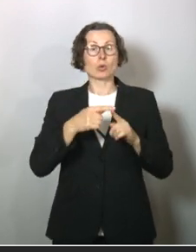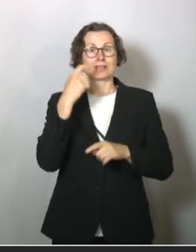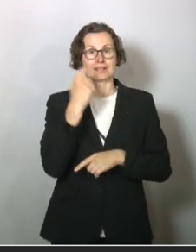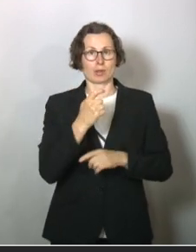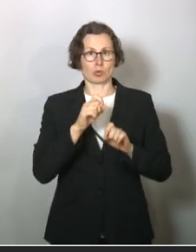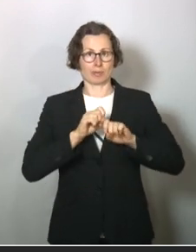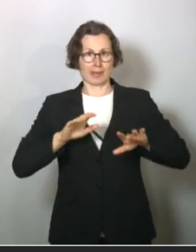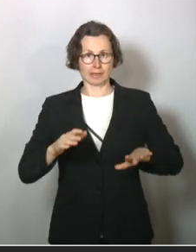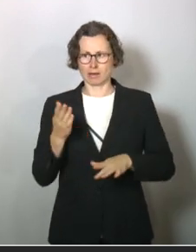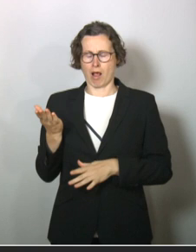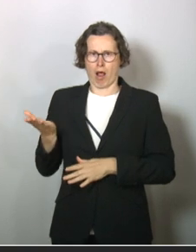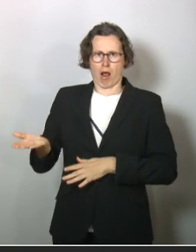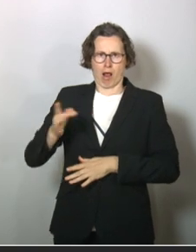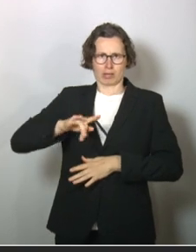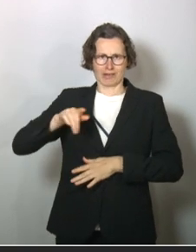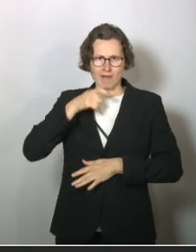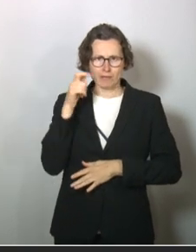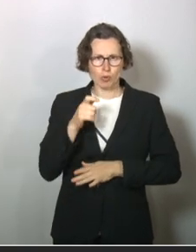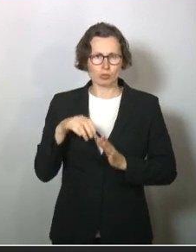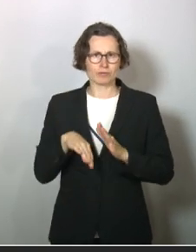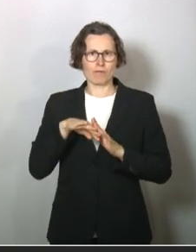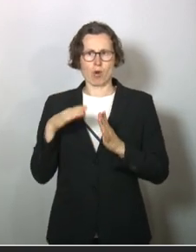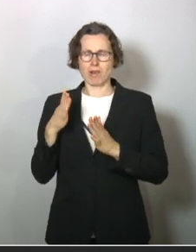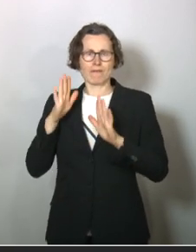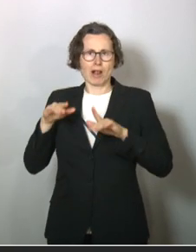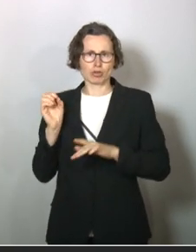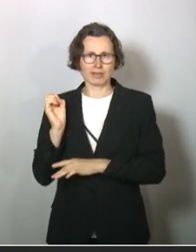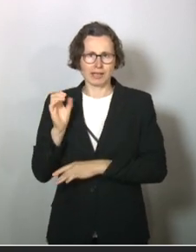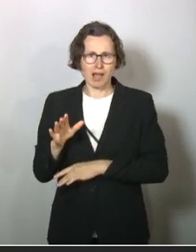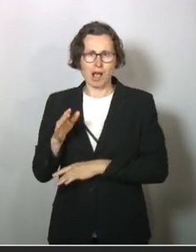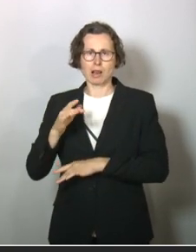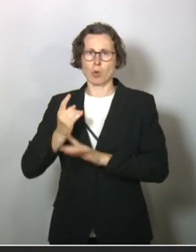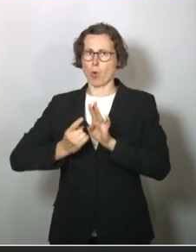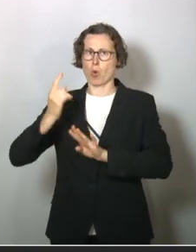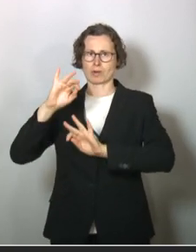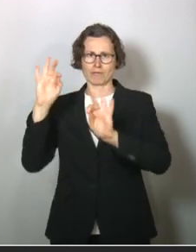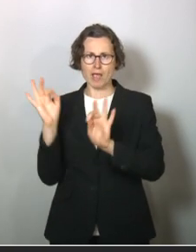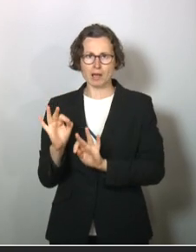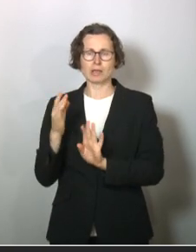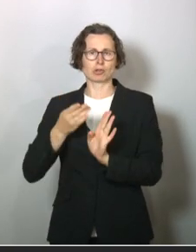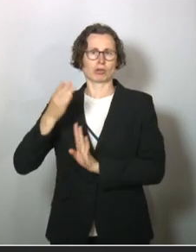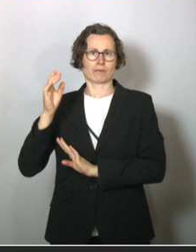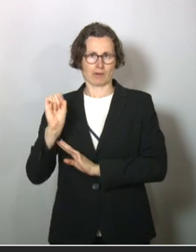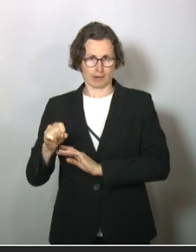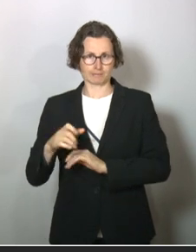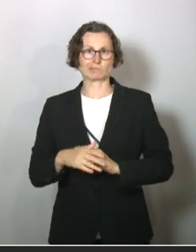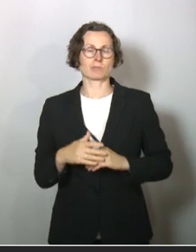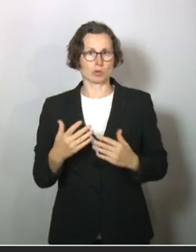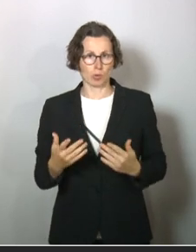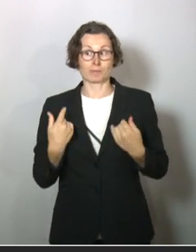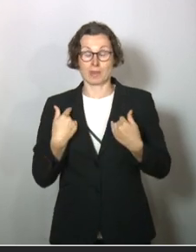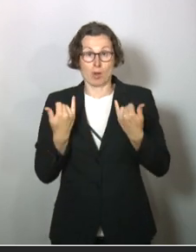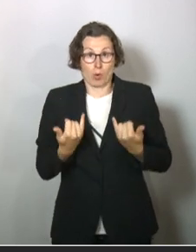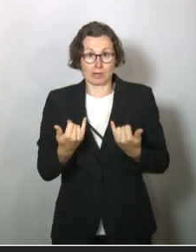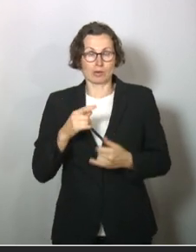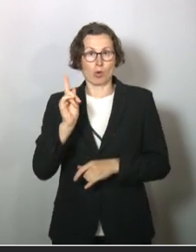Medien an. Das sei ja völlig unverantwortlich und das falsche Signal und hochgefährlich und das kann total schief gehen. Ich habe mir heute noch